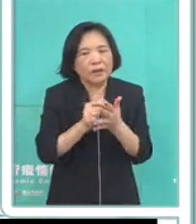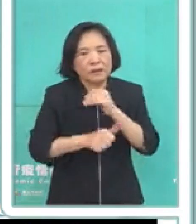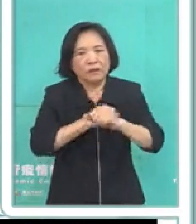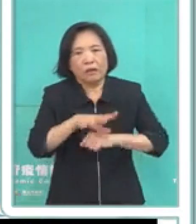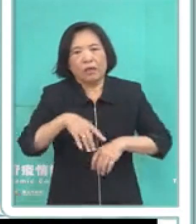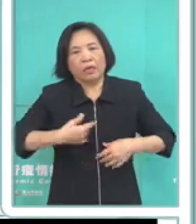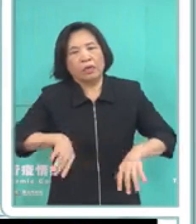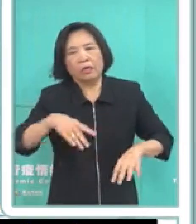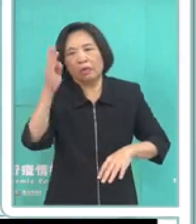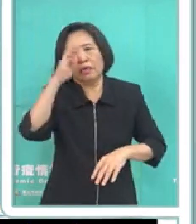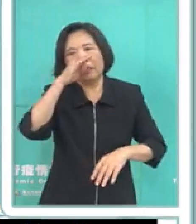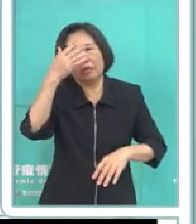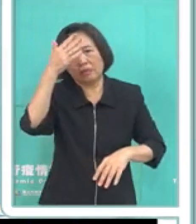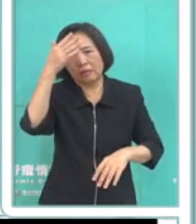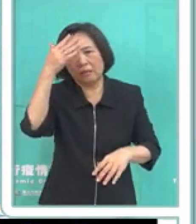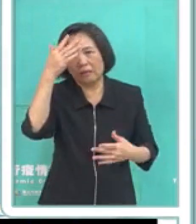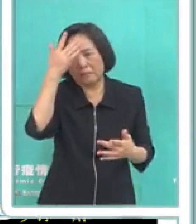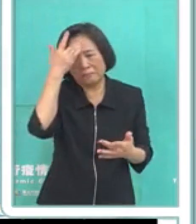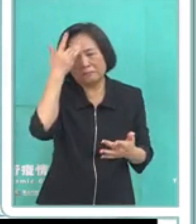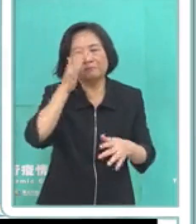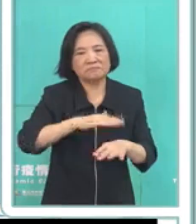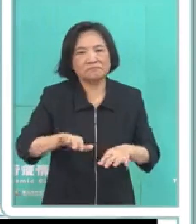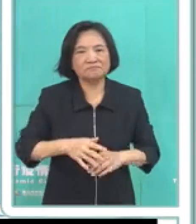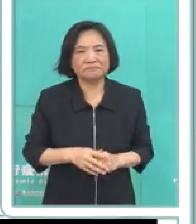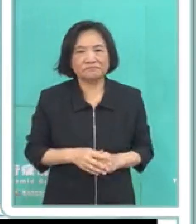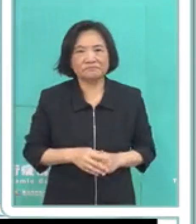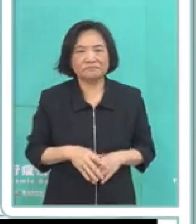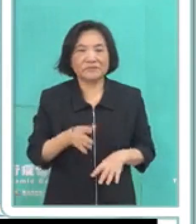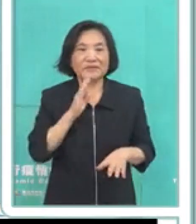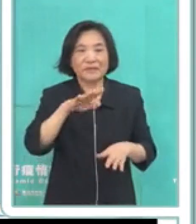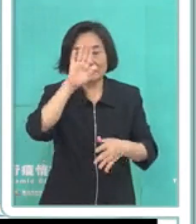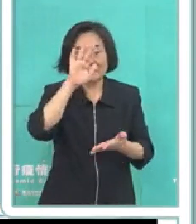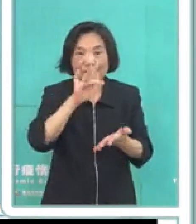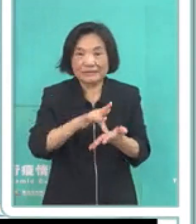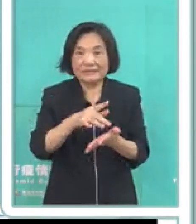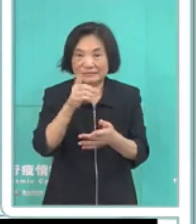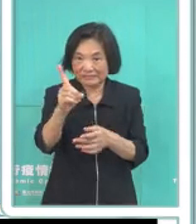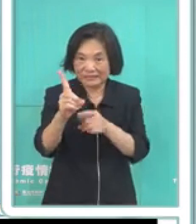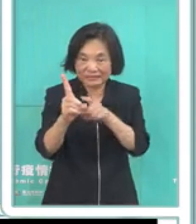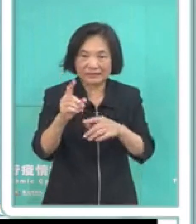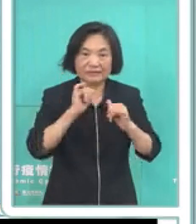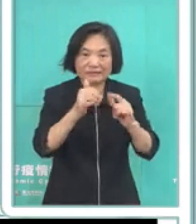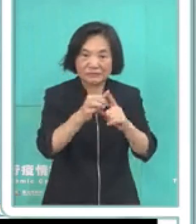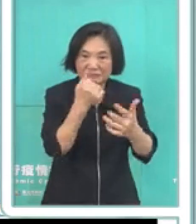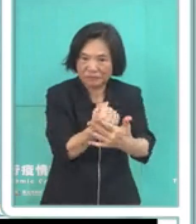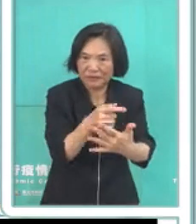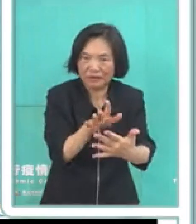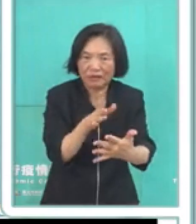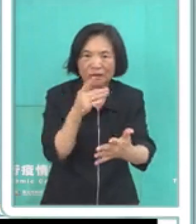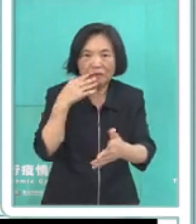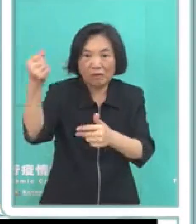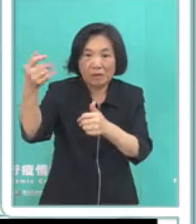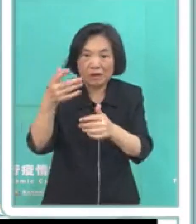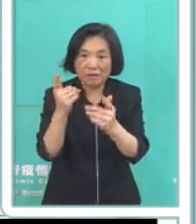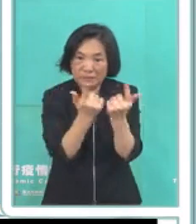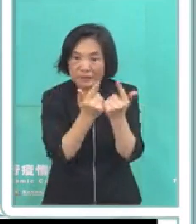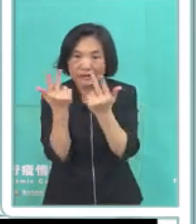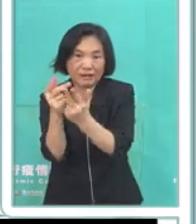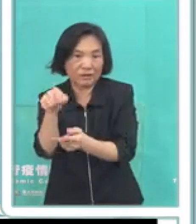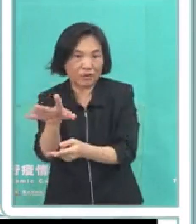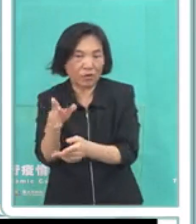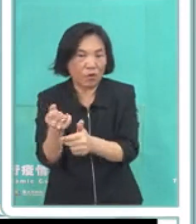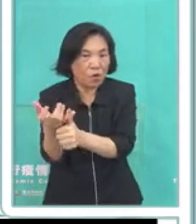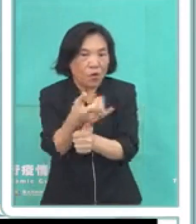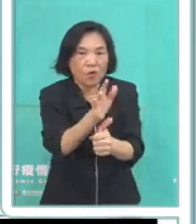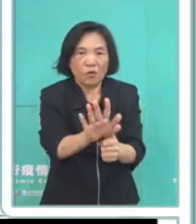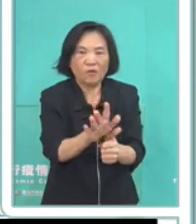那想再問說 像市長剛有說Delta病毒可能潛伏於社區那現在就是入侵了雙北的社區有